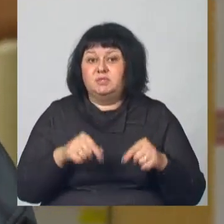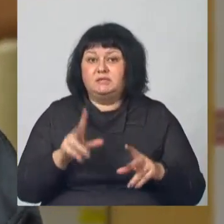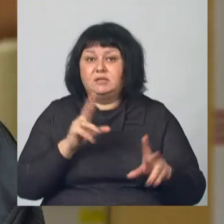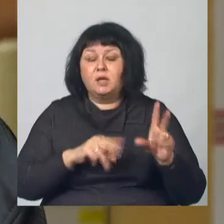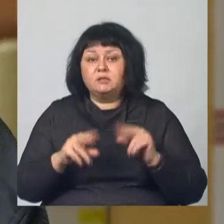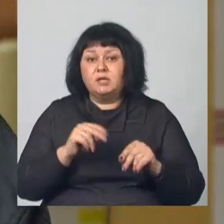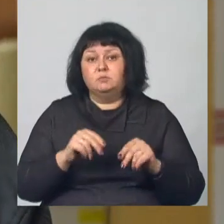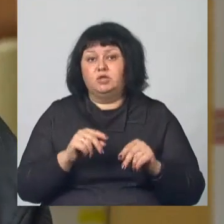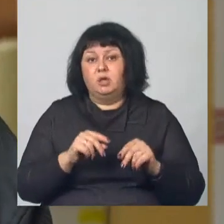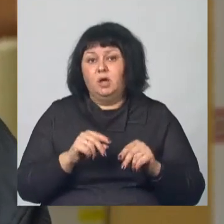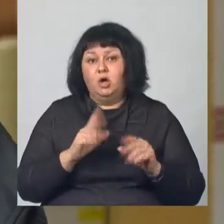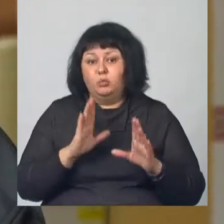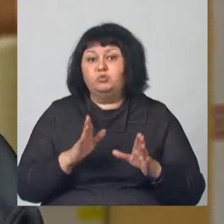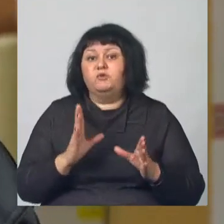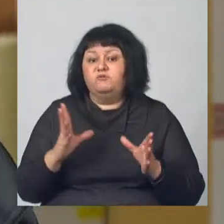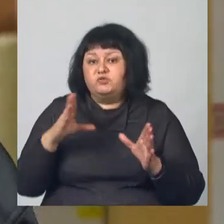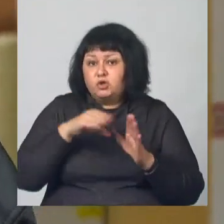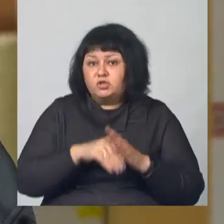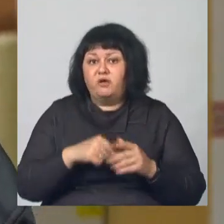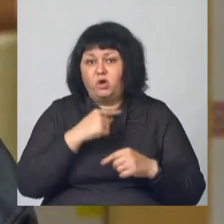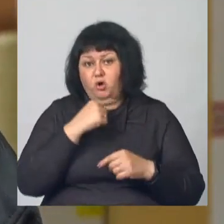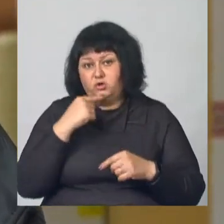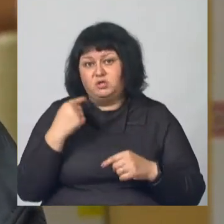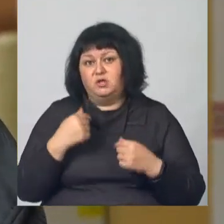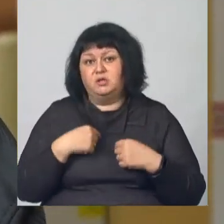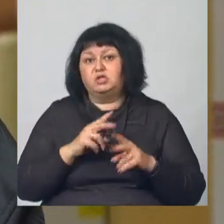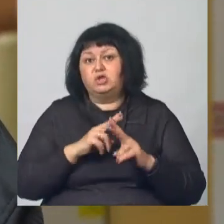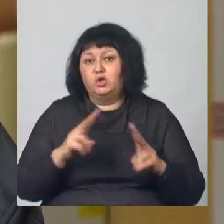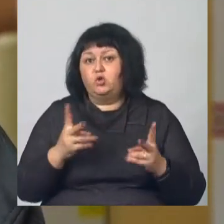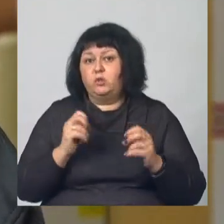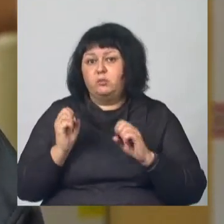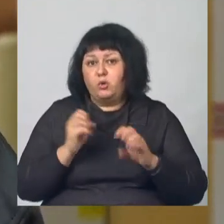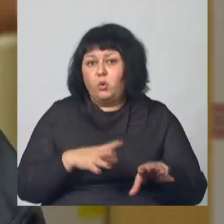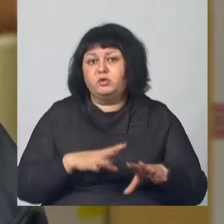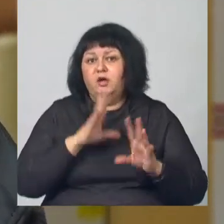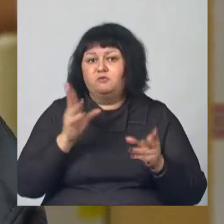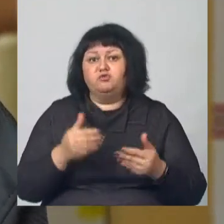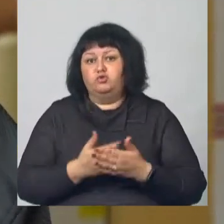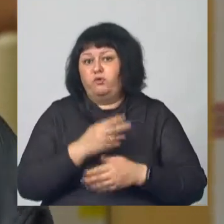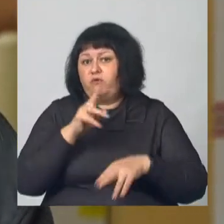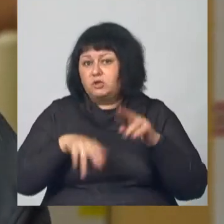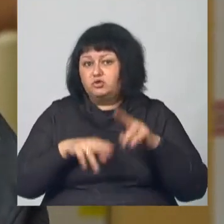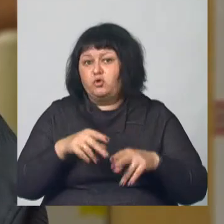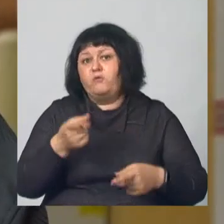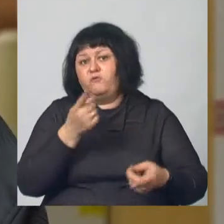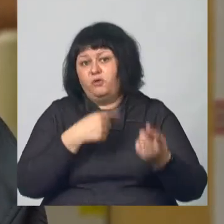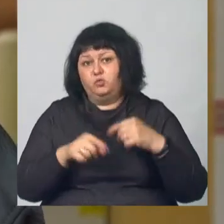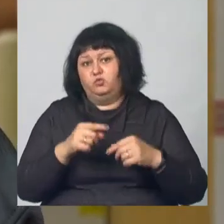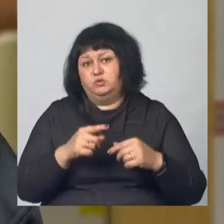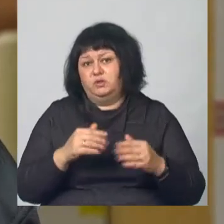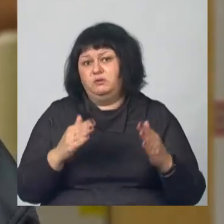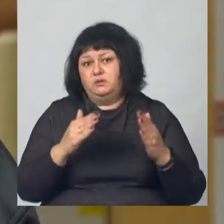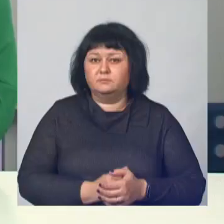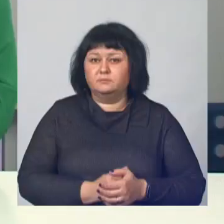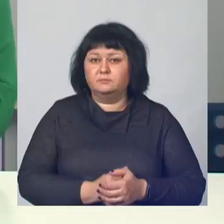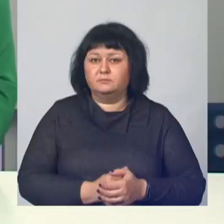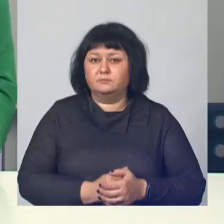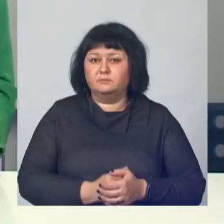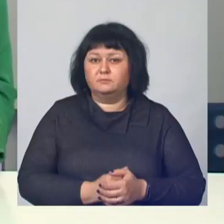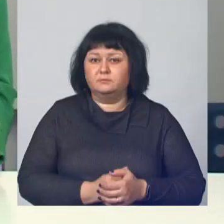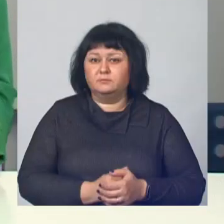в составе России. И нас никто не бросит, все отстроим, вернемся обратно домой в Попасное.